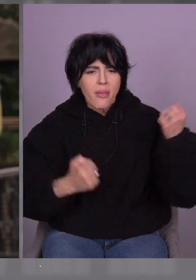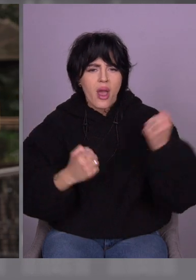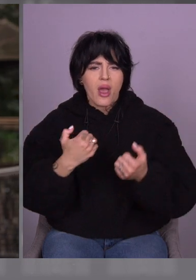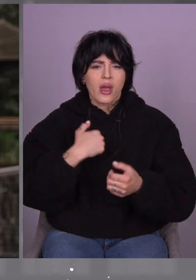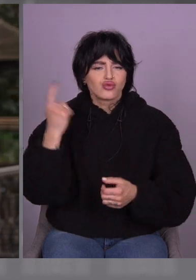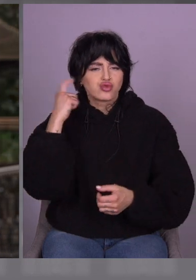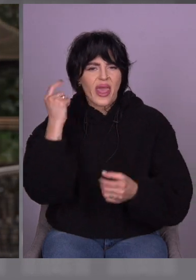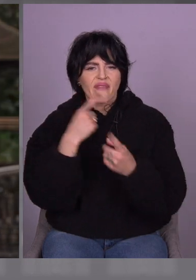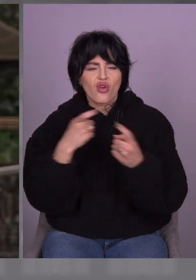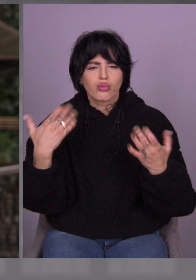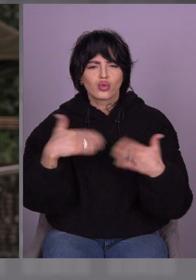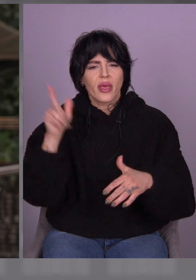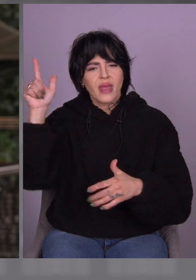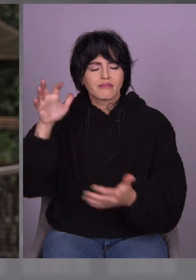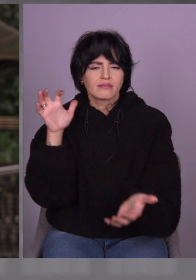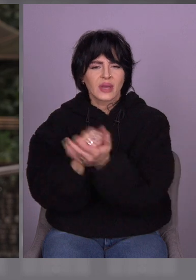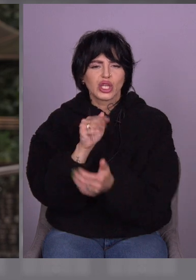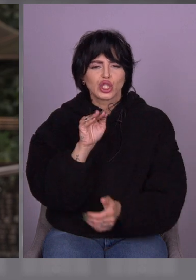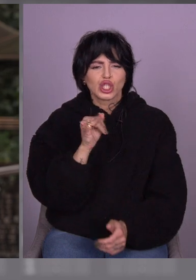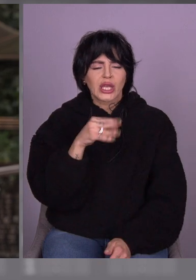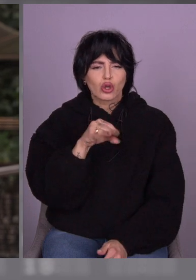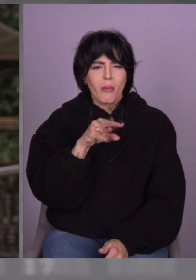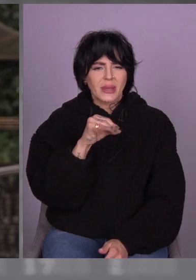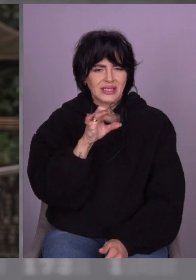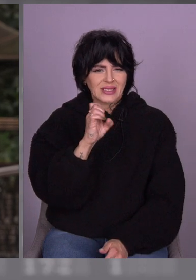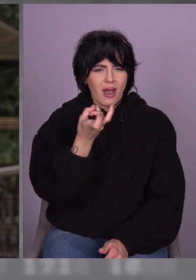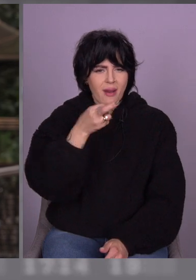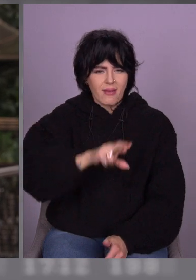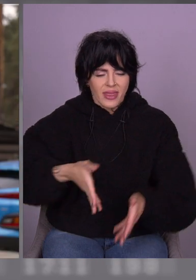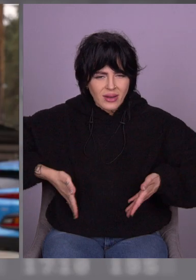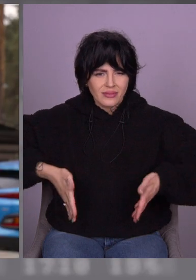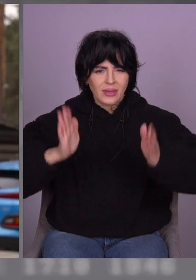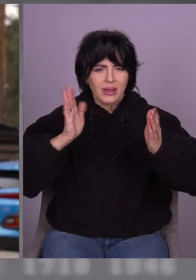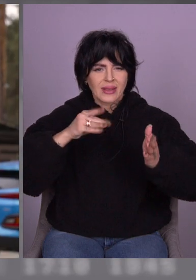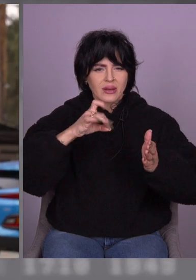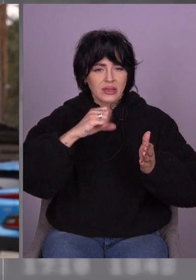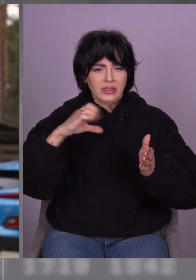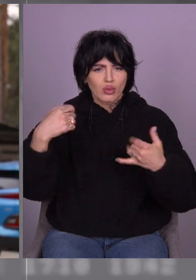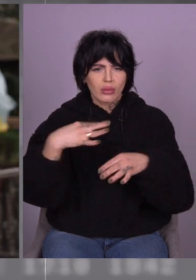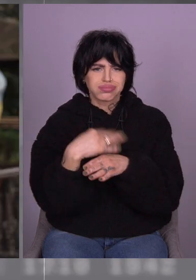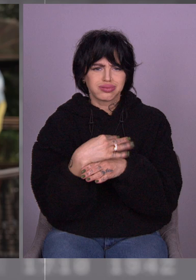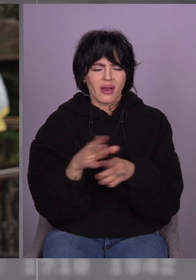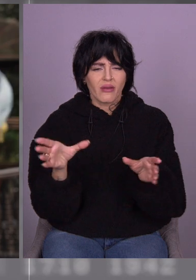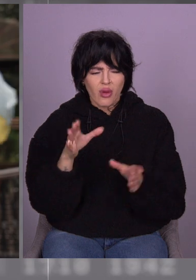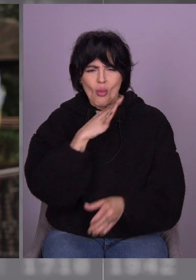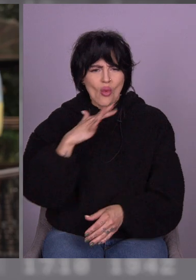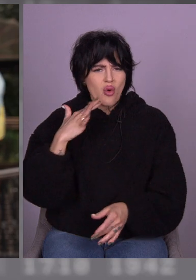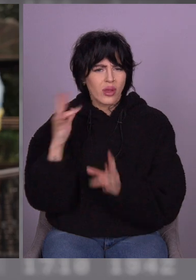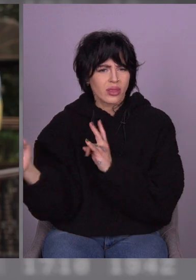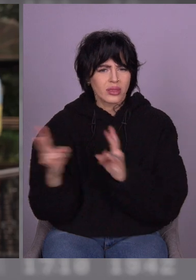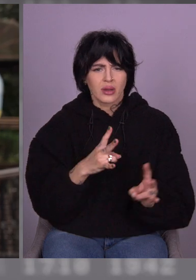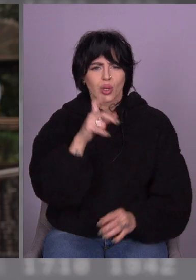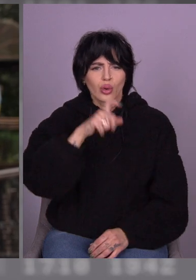що вже на Житомирській трасі начали розстрілювати автомобілі з дітьми. В цей вже час, в будинку, вода